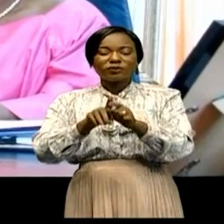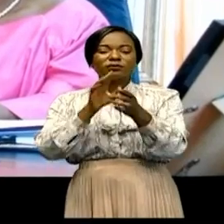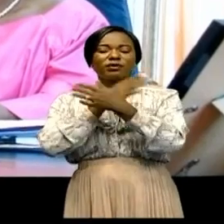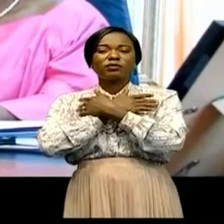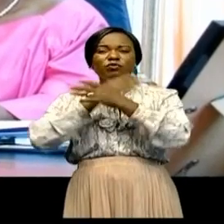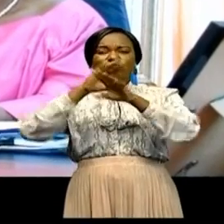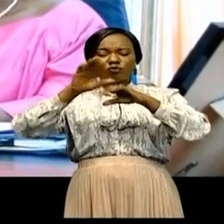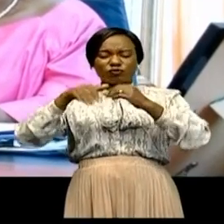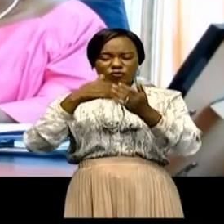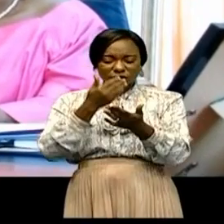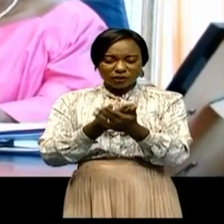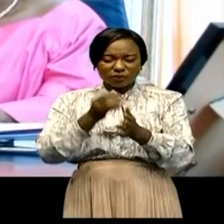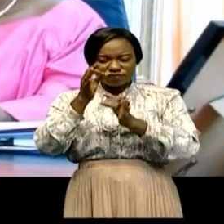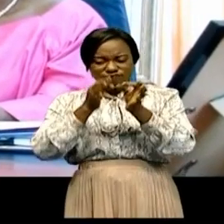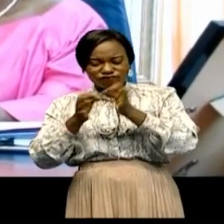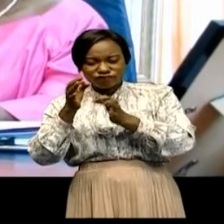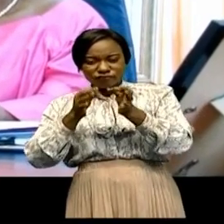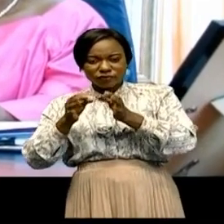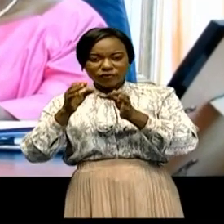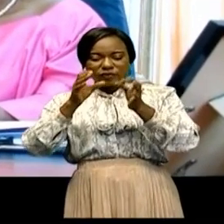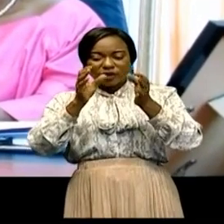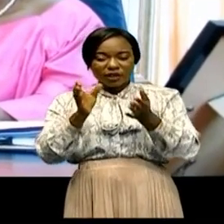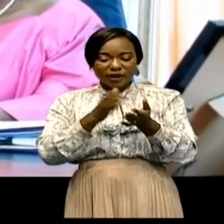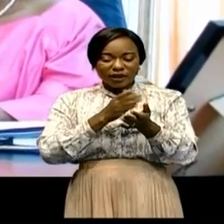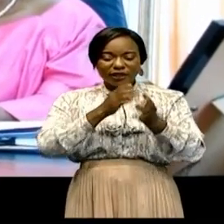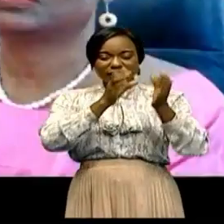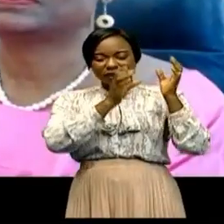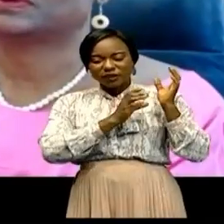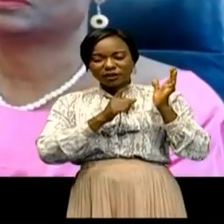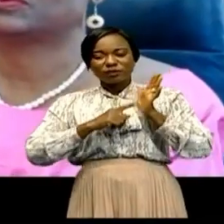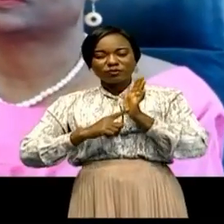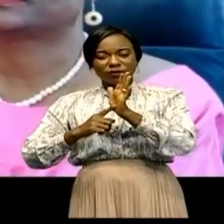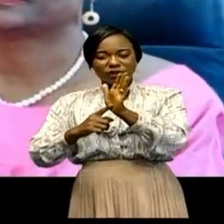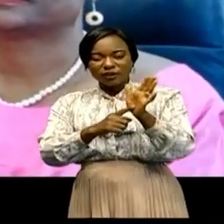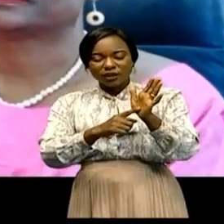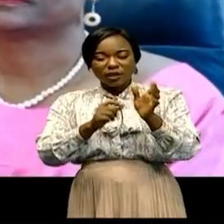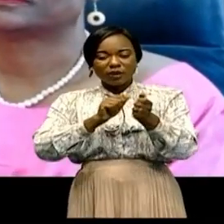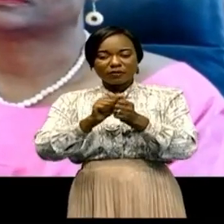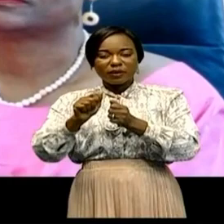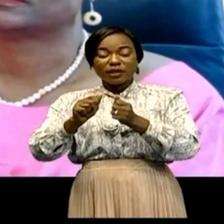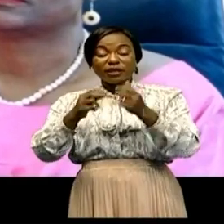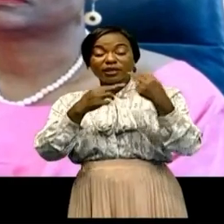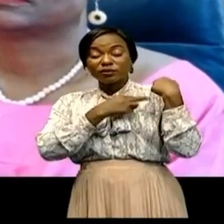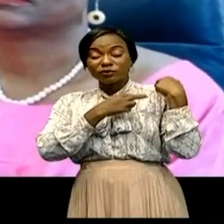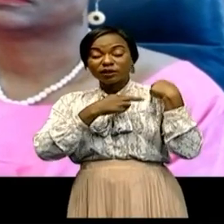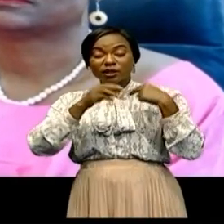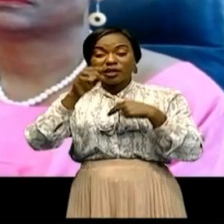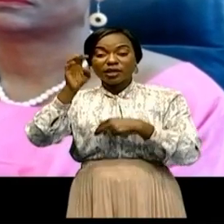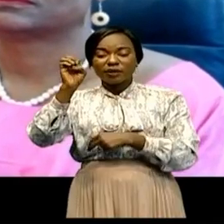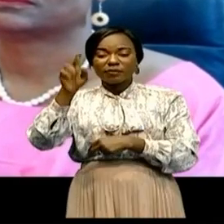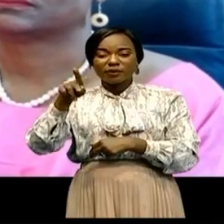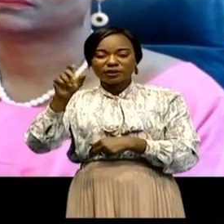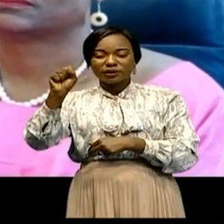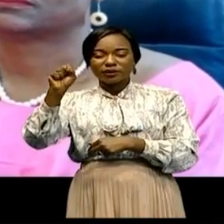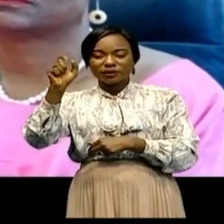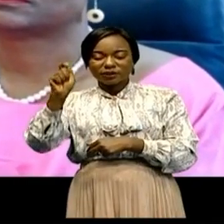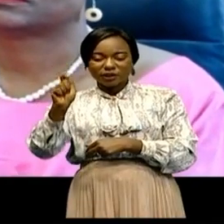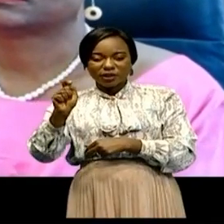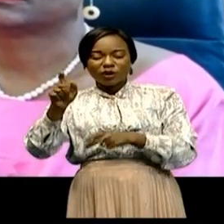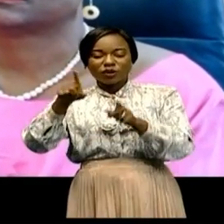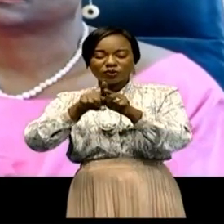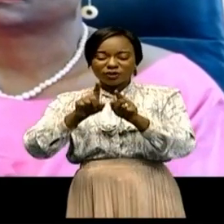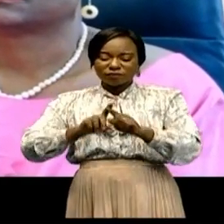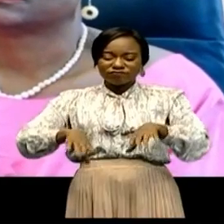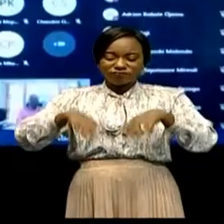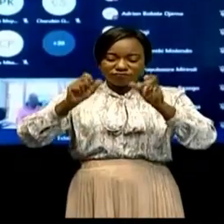Des traités les matières liées au cahier de charge du banc syndical présenté par l'intersyndicale de l'EPST. D'actualiser et dévalider